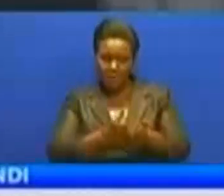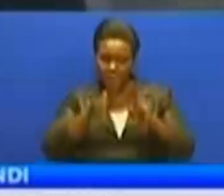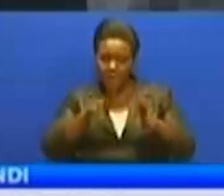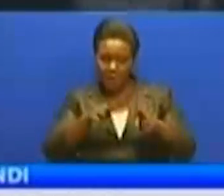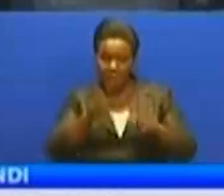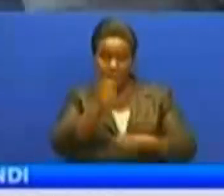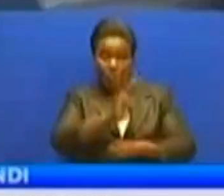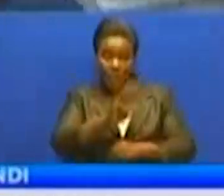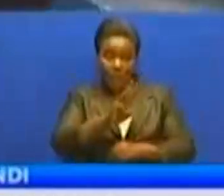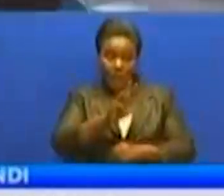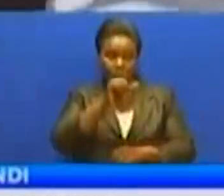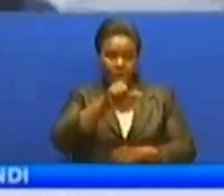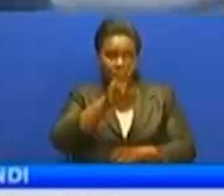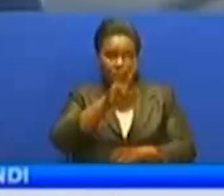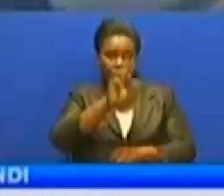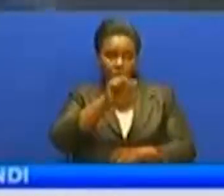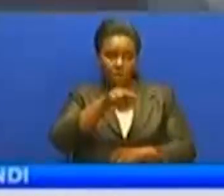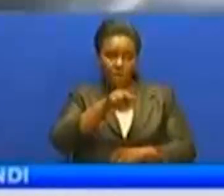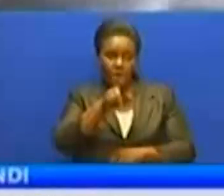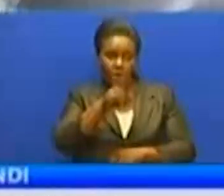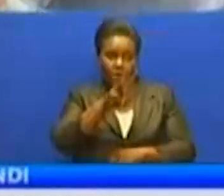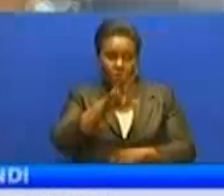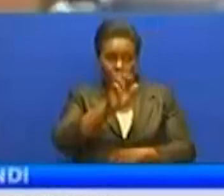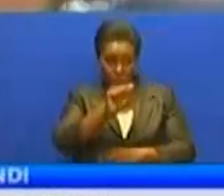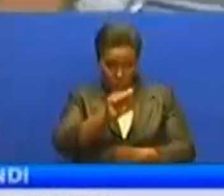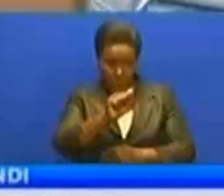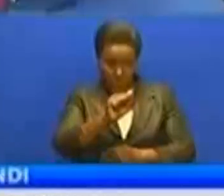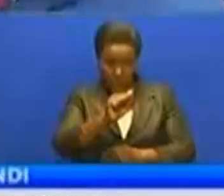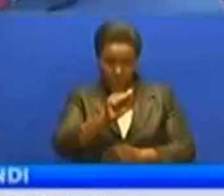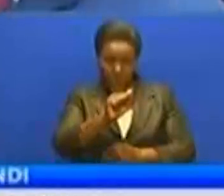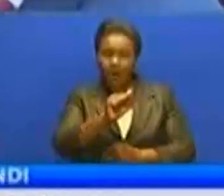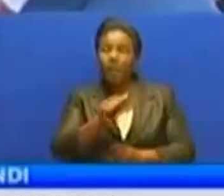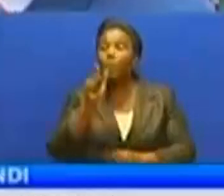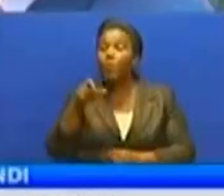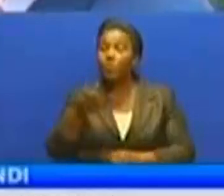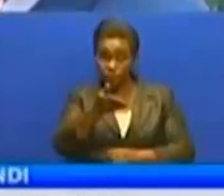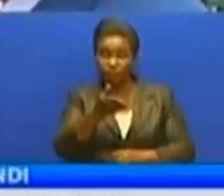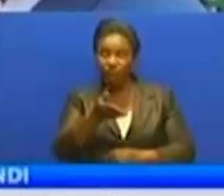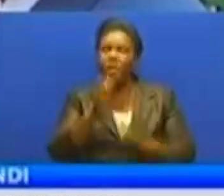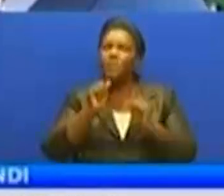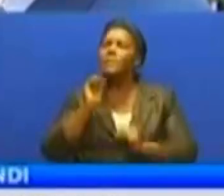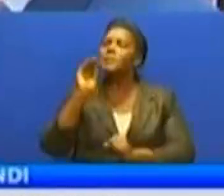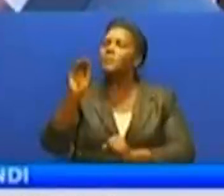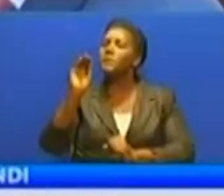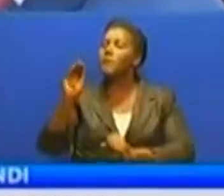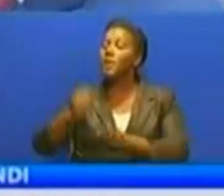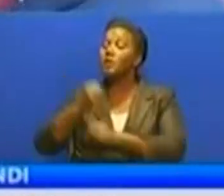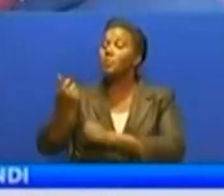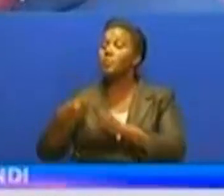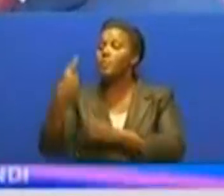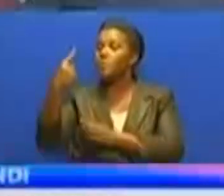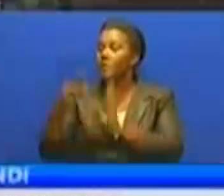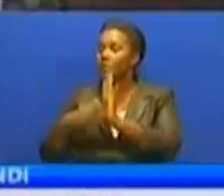mwakaifumbina tisa wananchi wa wilaya hiyo walilazimika kusafiri umbali wa kilomita miya moja themanini kufuata